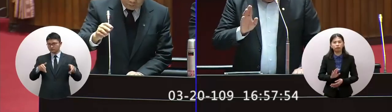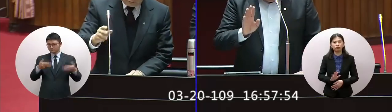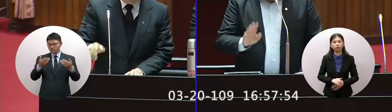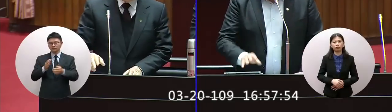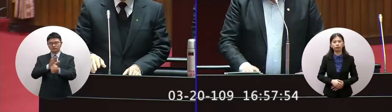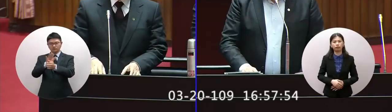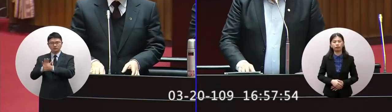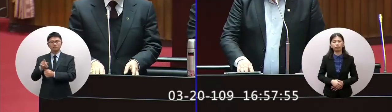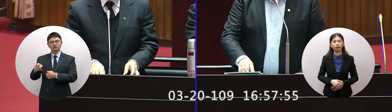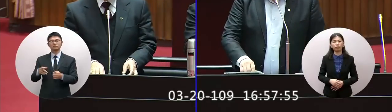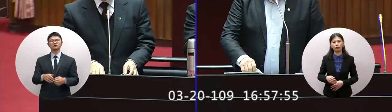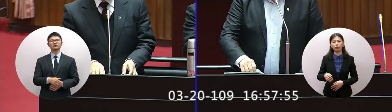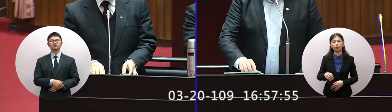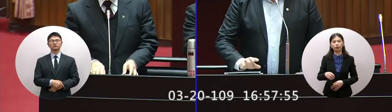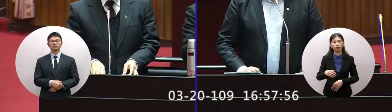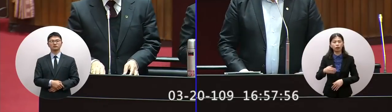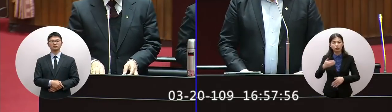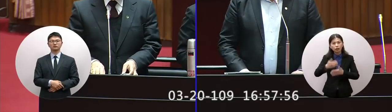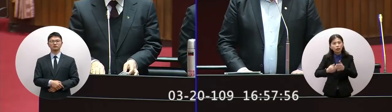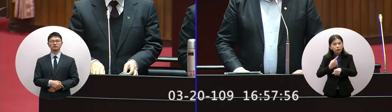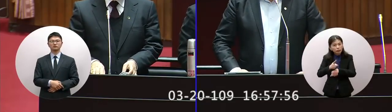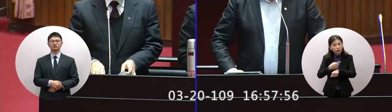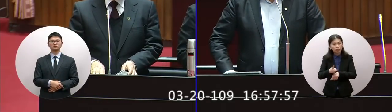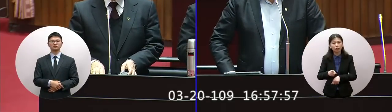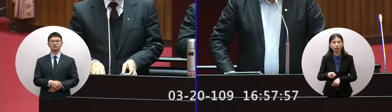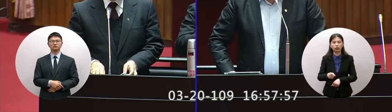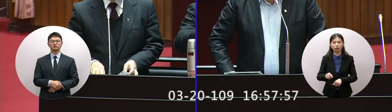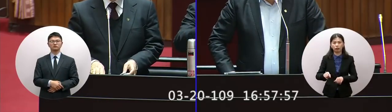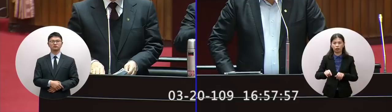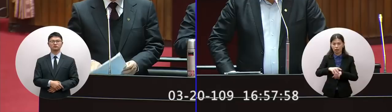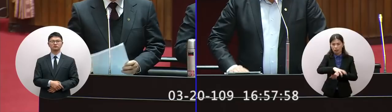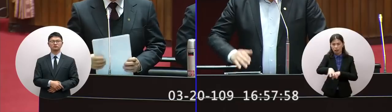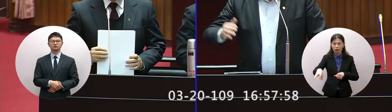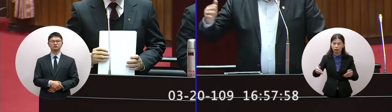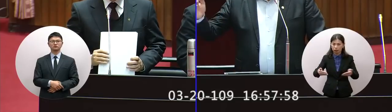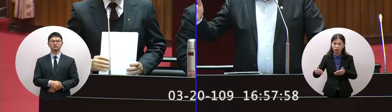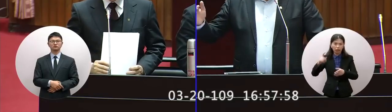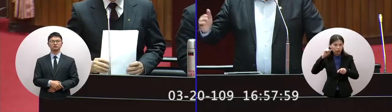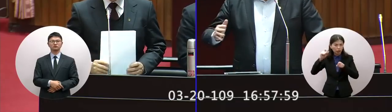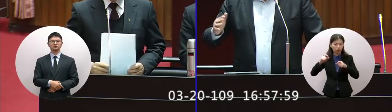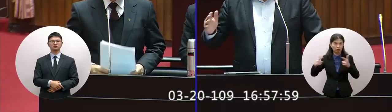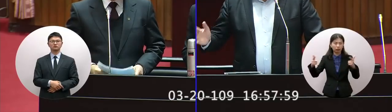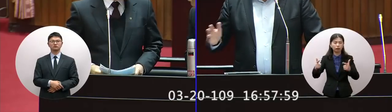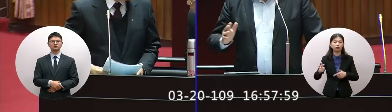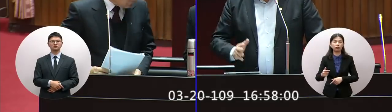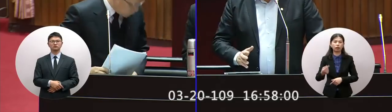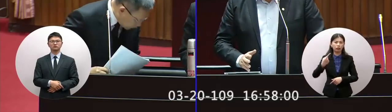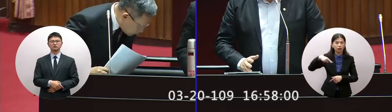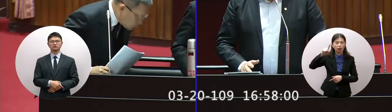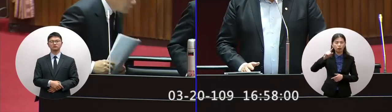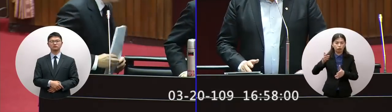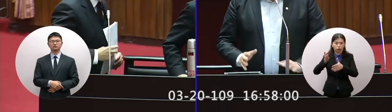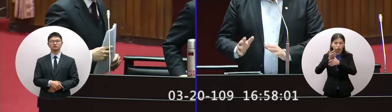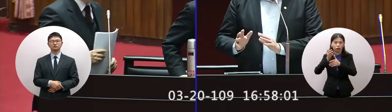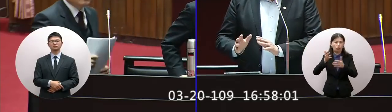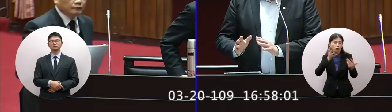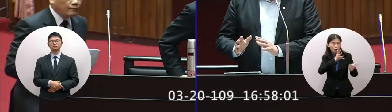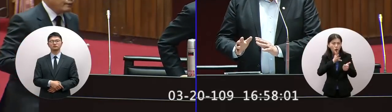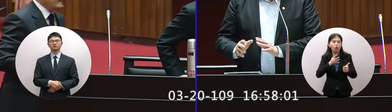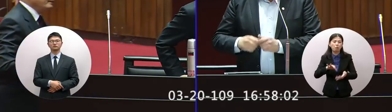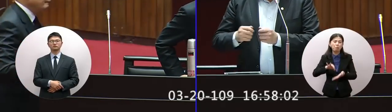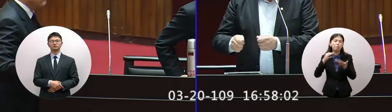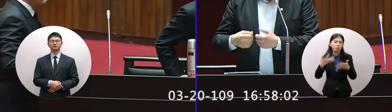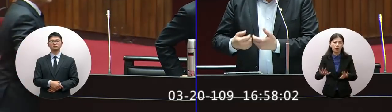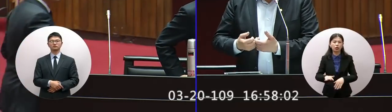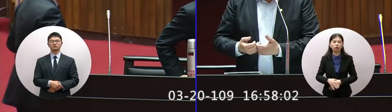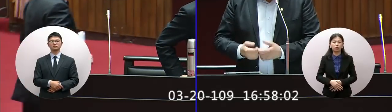我最後這個一分多鐘我們地方建設有幾個大的方案我丁改總質詢的時候提的部分我也希望各